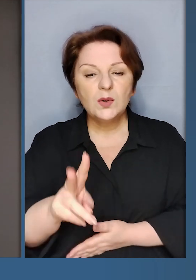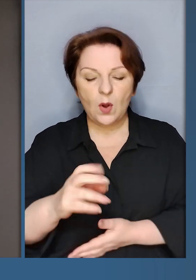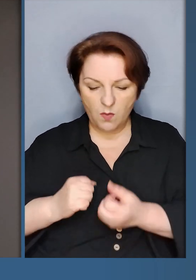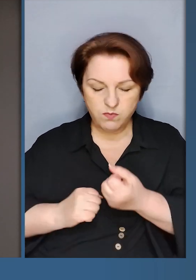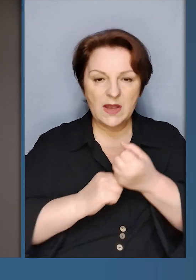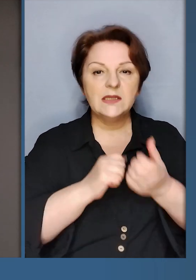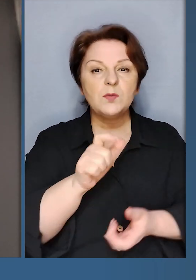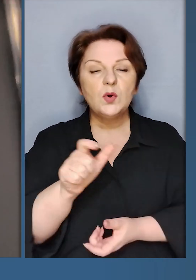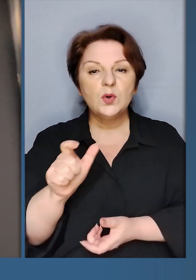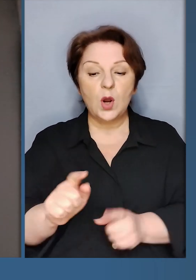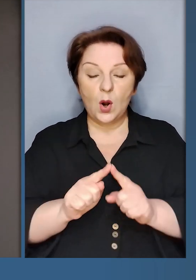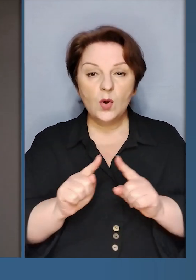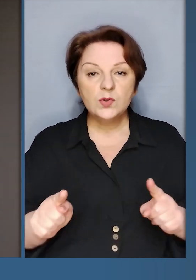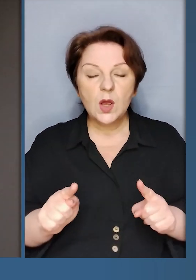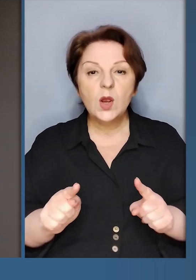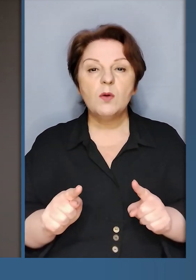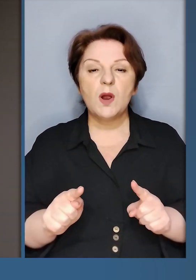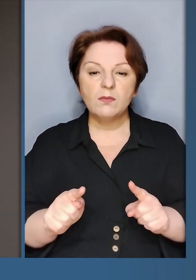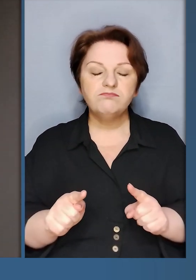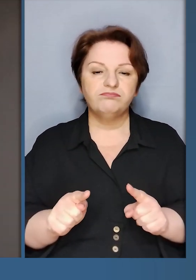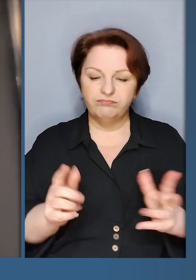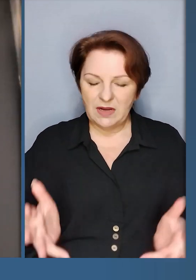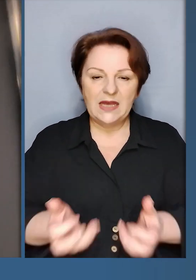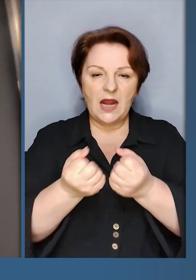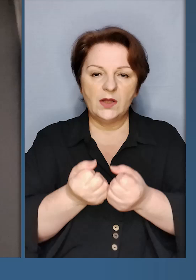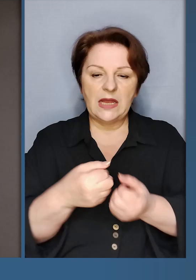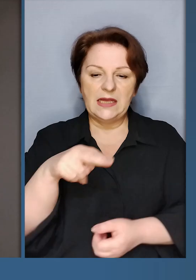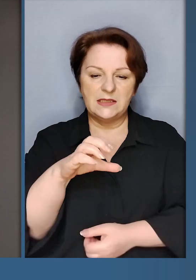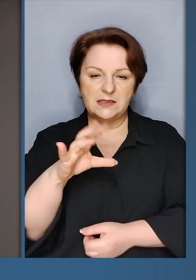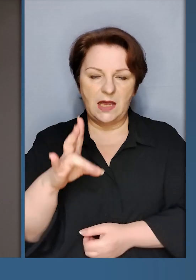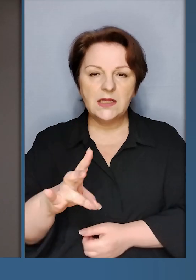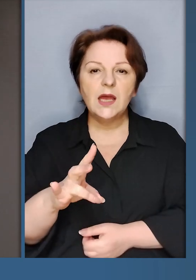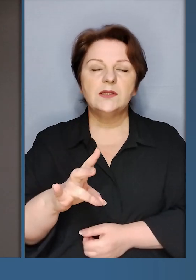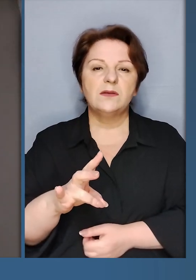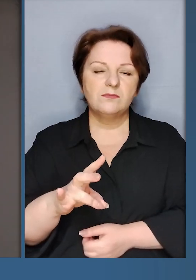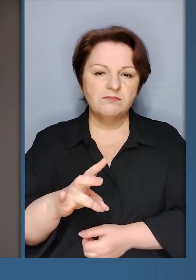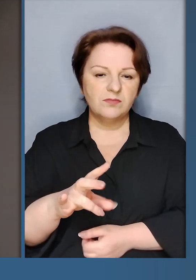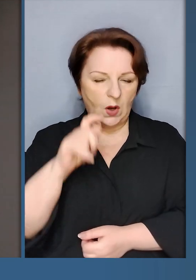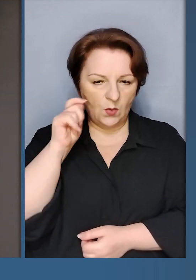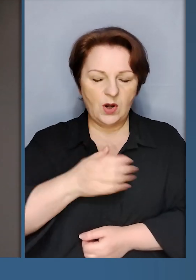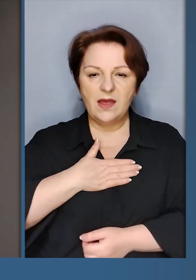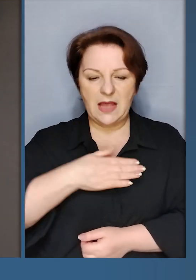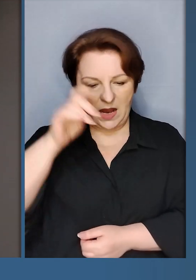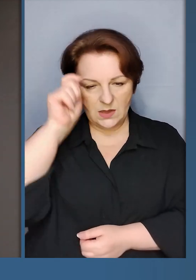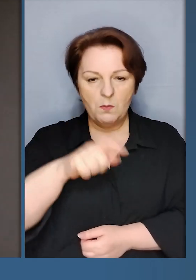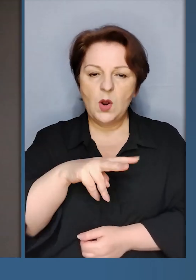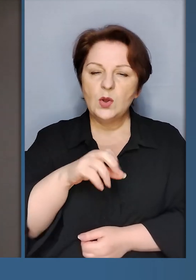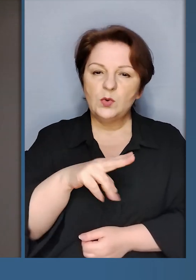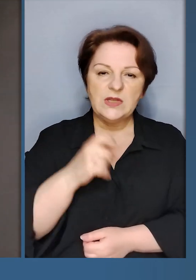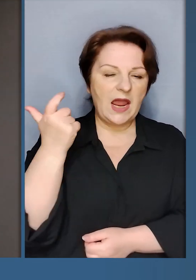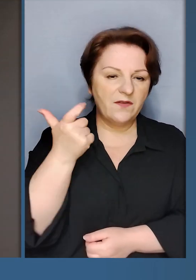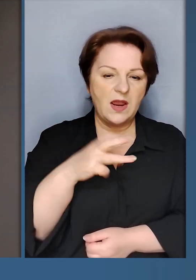усім, хто підтримує людей. Особливо хлопці-рятувальники ТСНС України. Дякую вам, хлопці. Дмитро